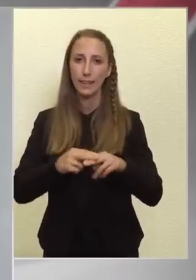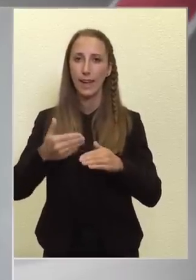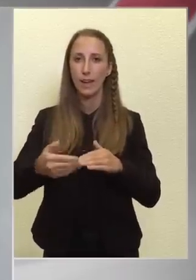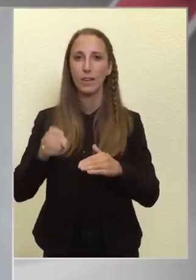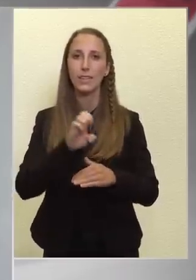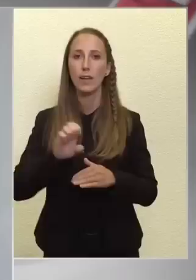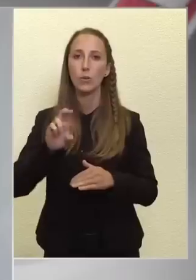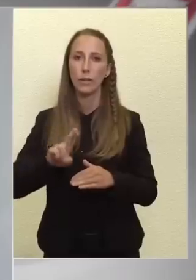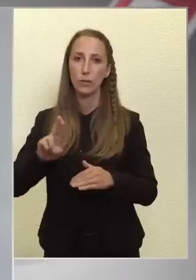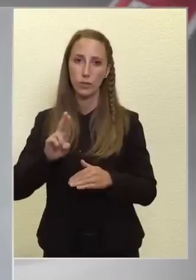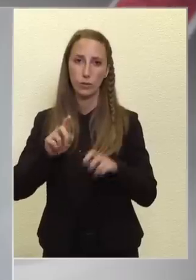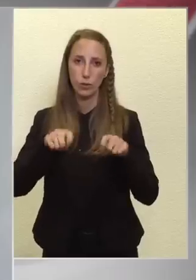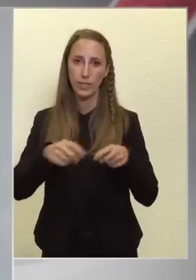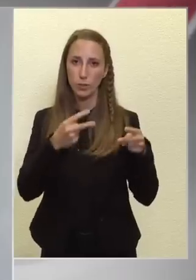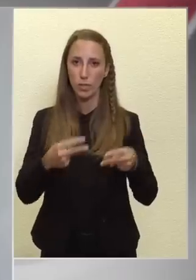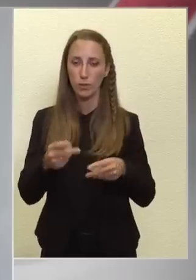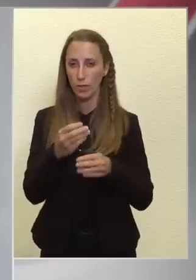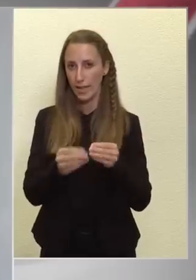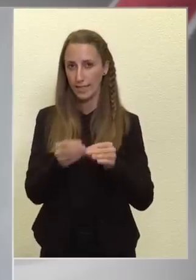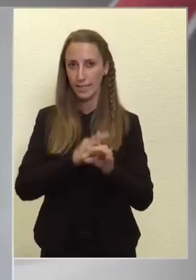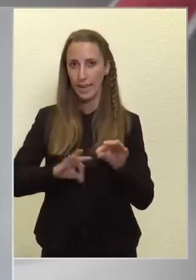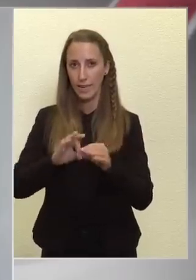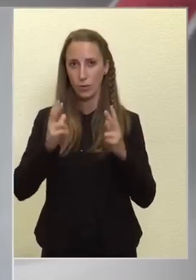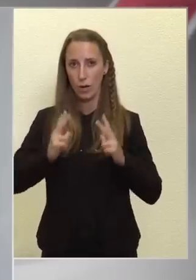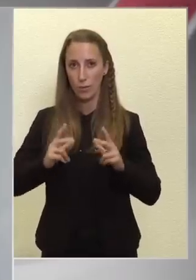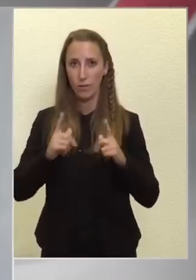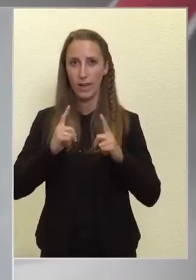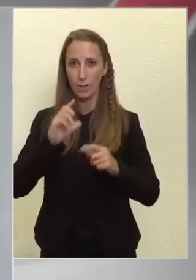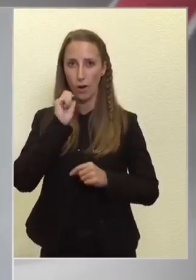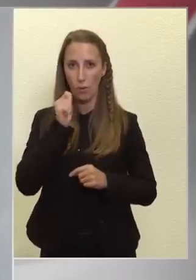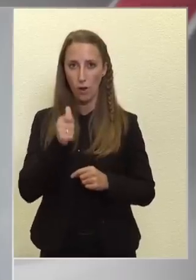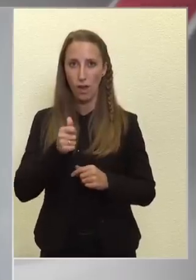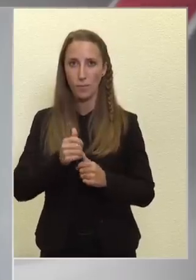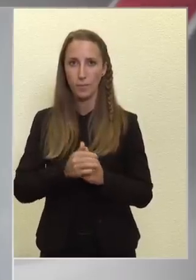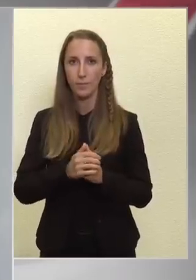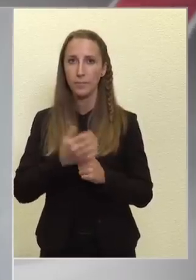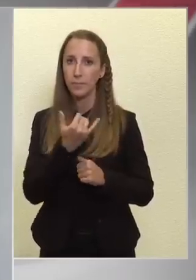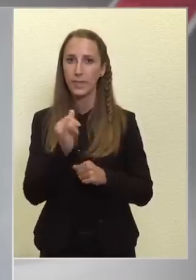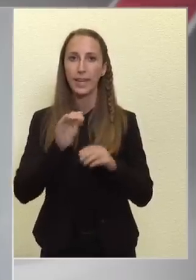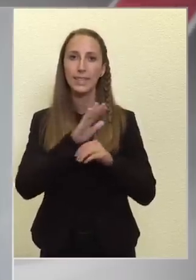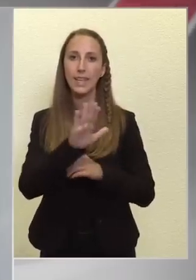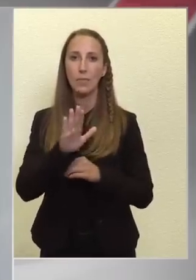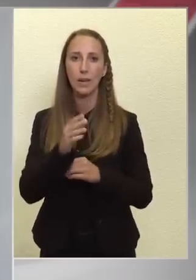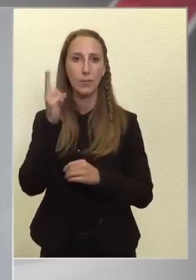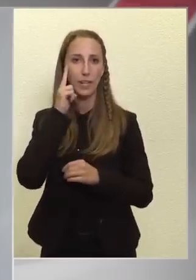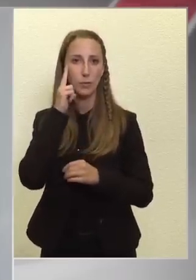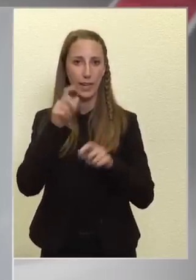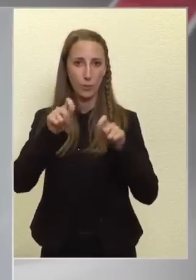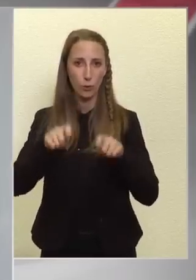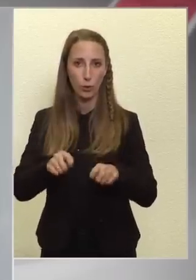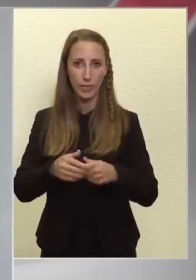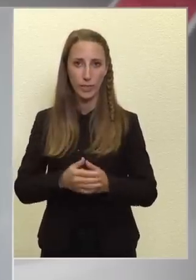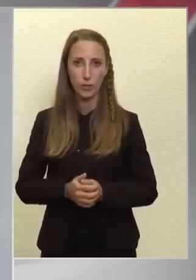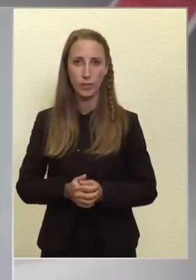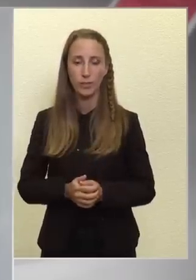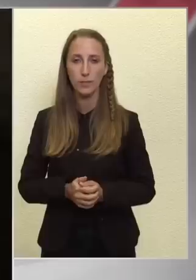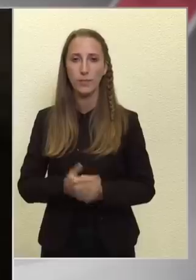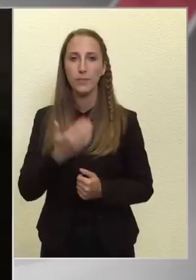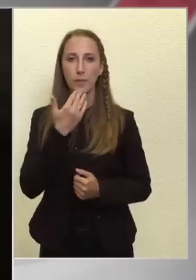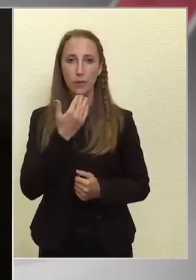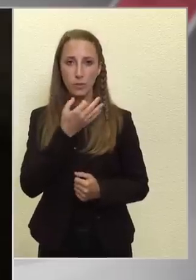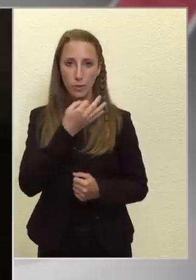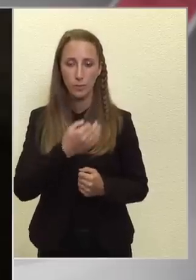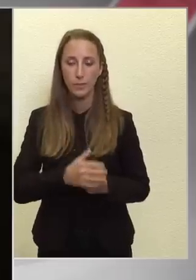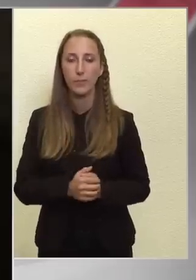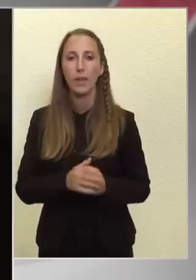Uniós döntésszatának, ezért teljes nyugalommal várjuk a holnap mindenki számára megismerhető döntést. Köszönöm.